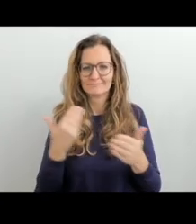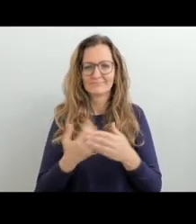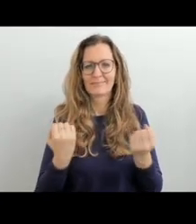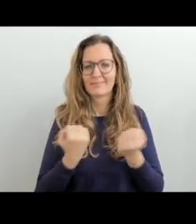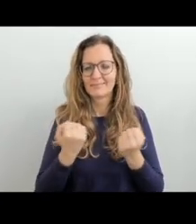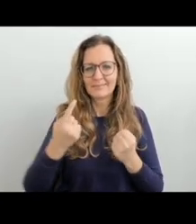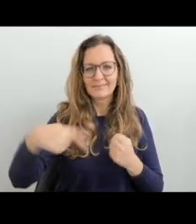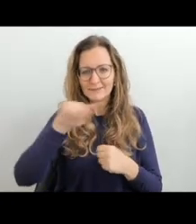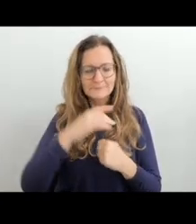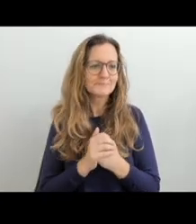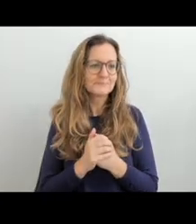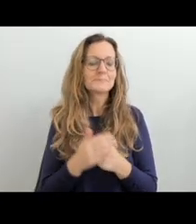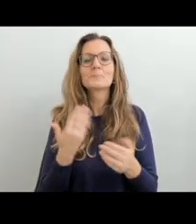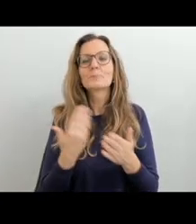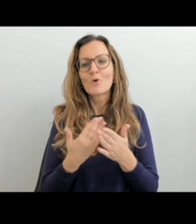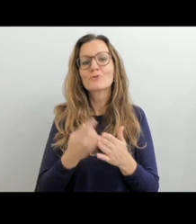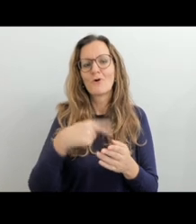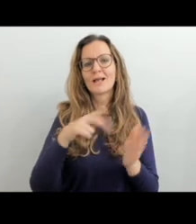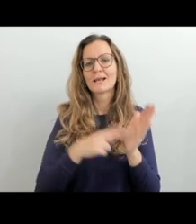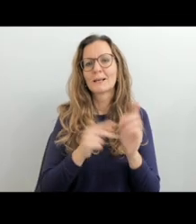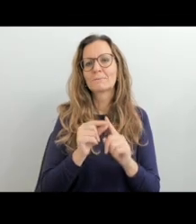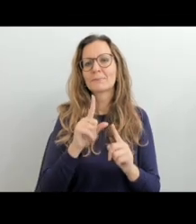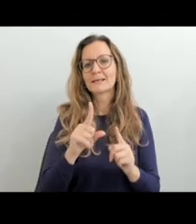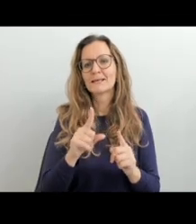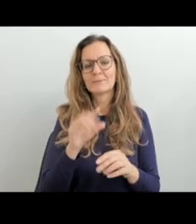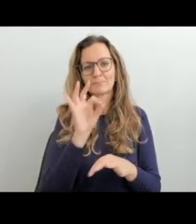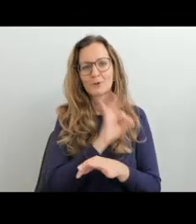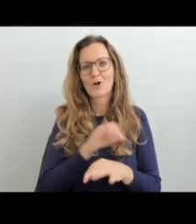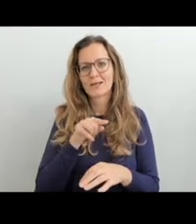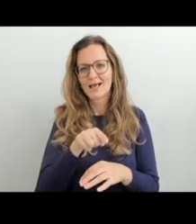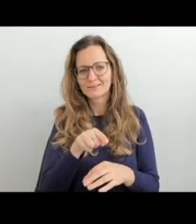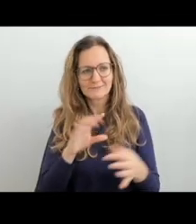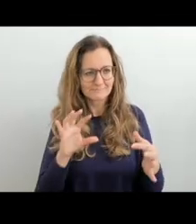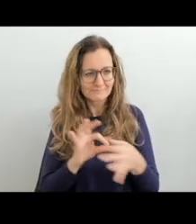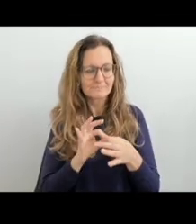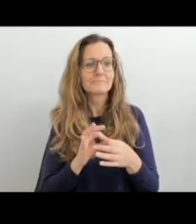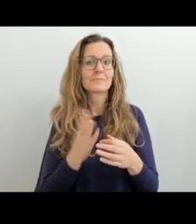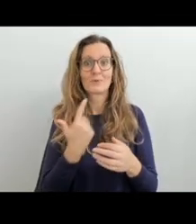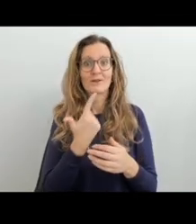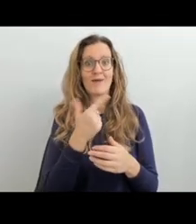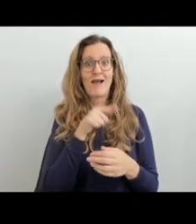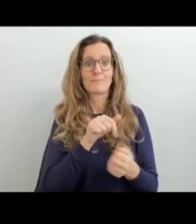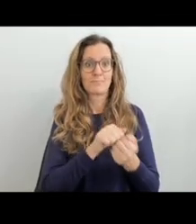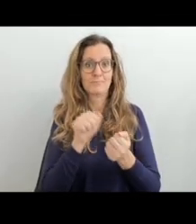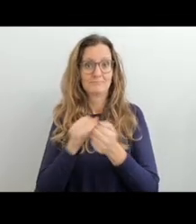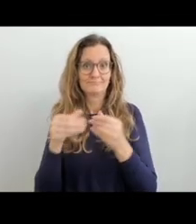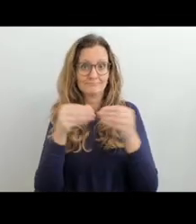neexistuje vysokoškolské vzdělání pro učitele předmětu český znakový jazyk a proto Národní